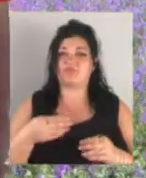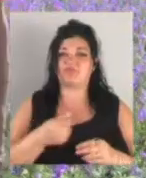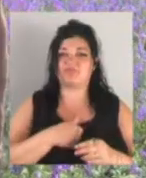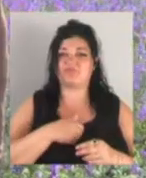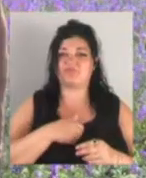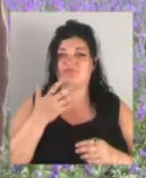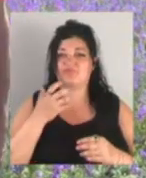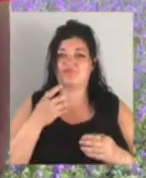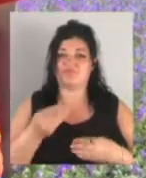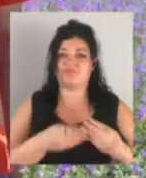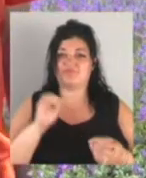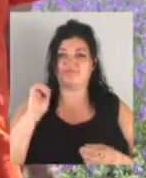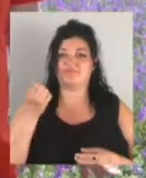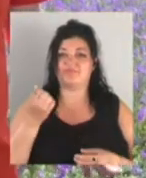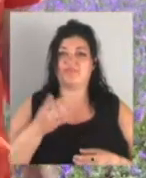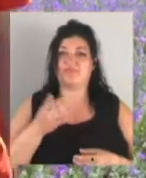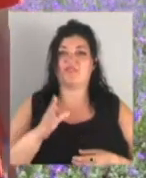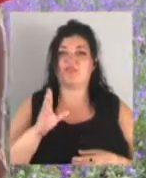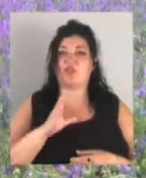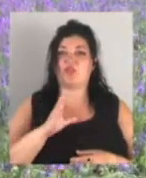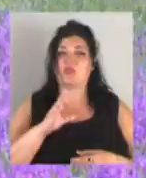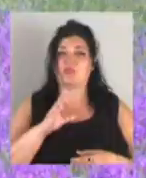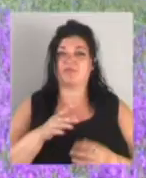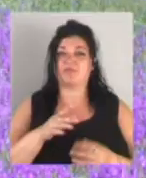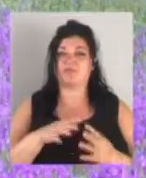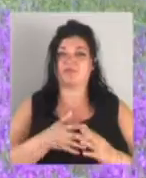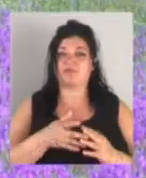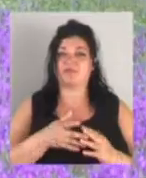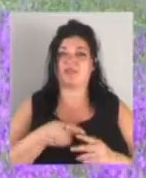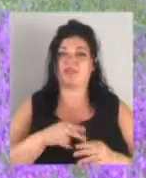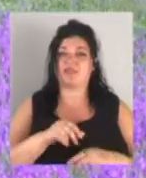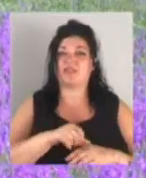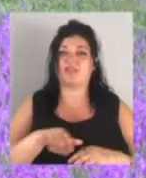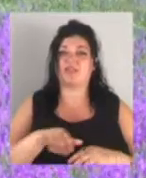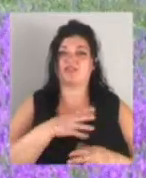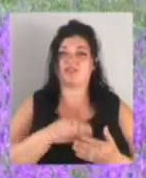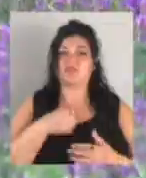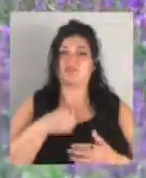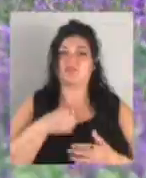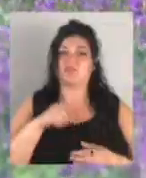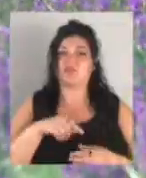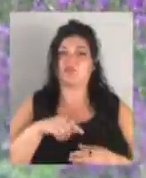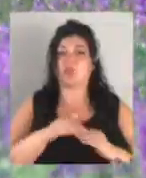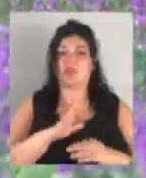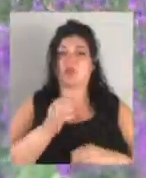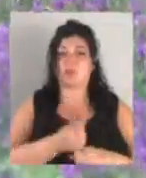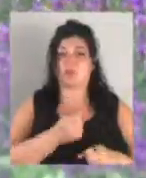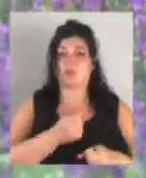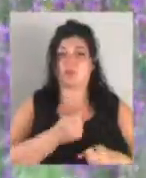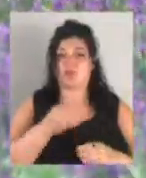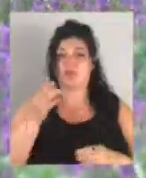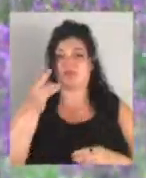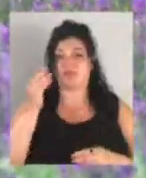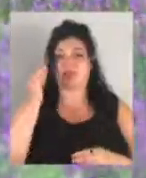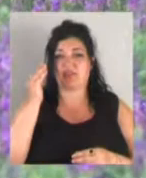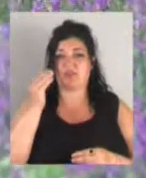фотографію. Володимир Тварковський, співвласник цієї ділянки, каже, у цьому році поле не обробляли навмисно. У майбутньому планує засіяти